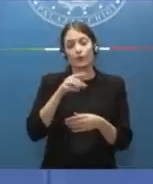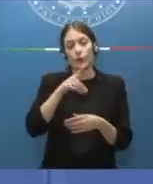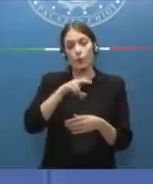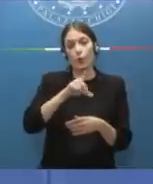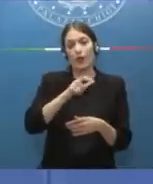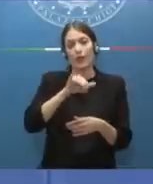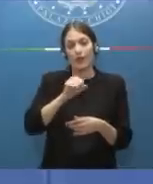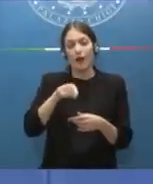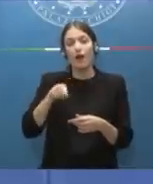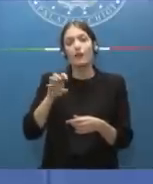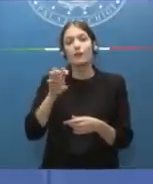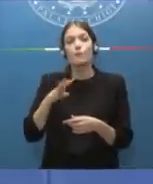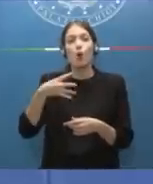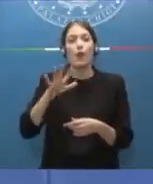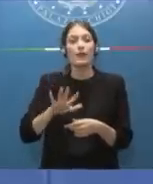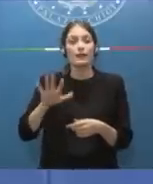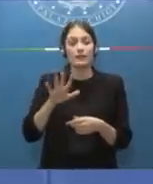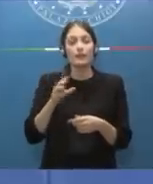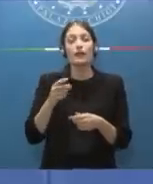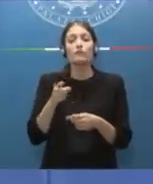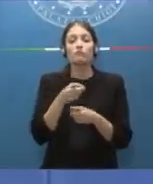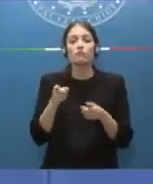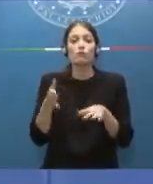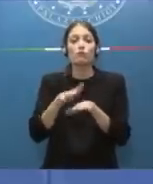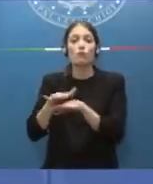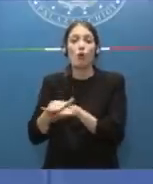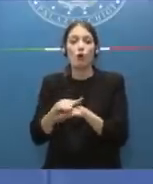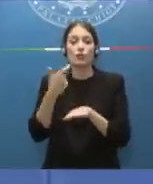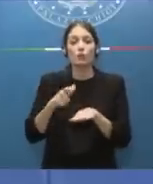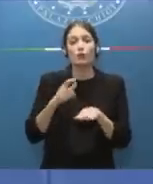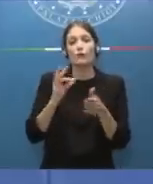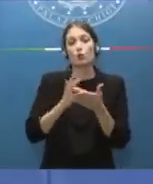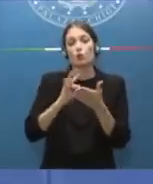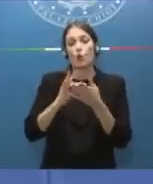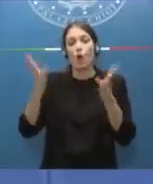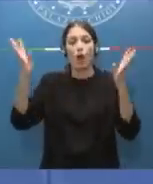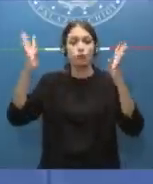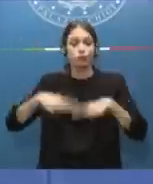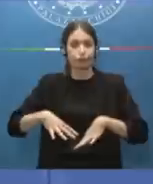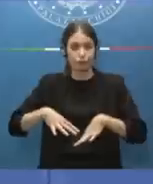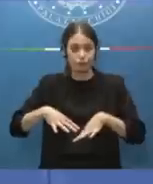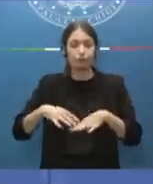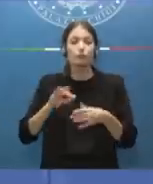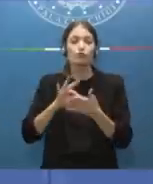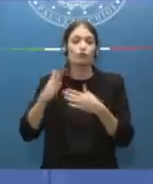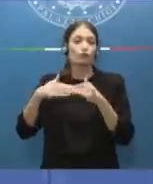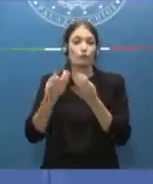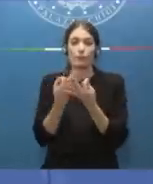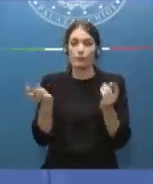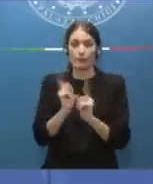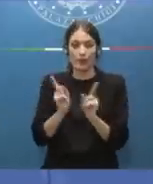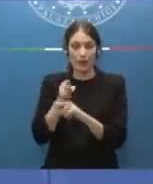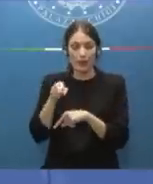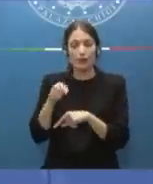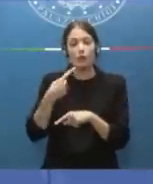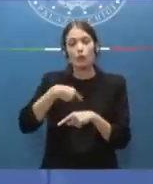morti per il crollo di una scuola fatiscente e lo abbiamo fatto anche per ricordarci l'impegno che abbiamo in